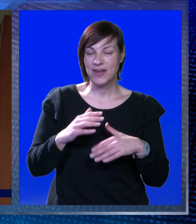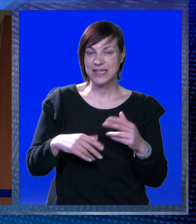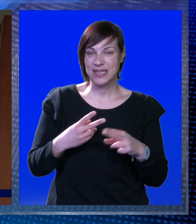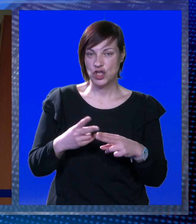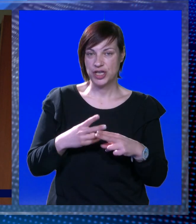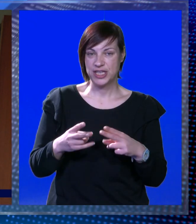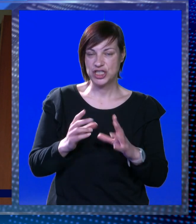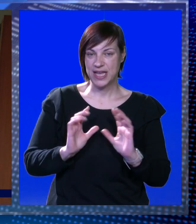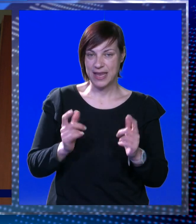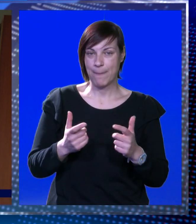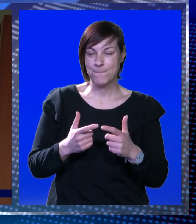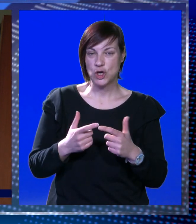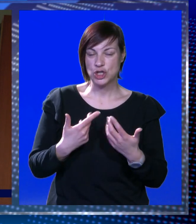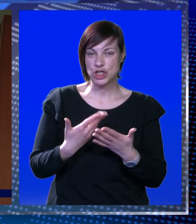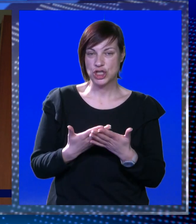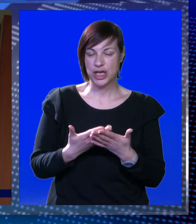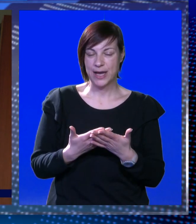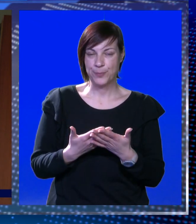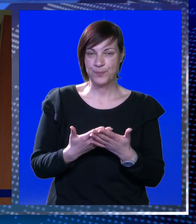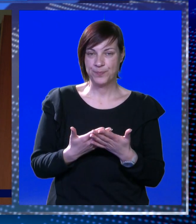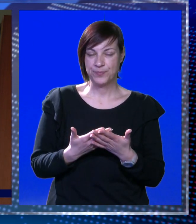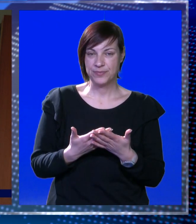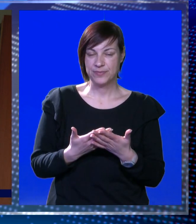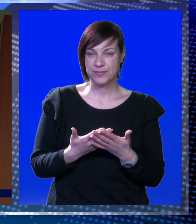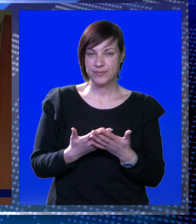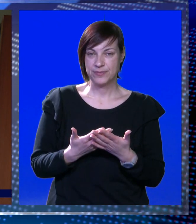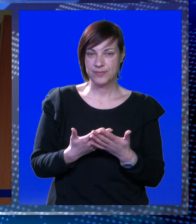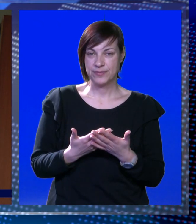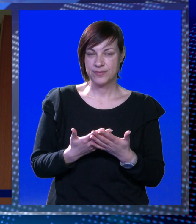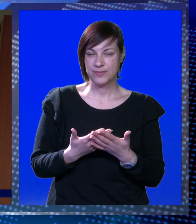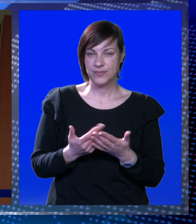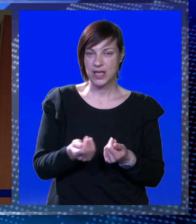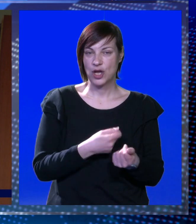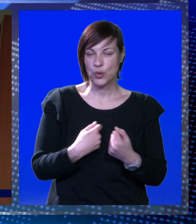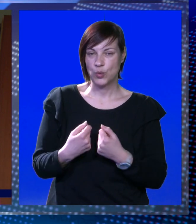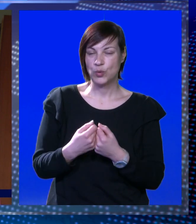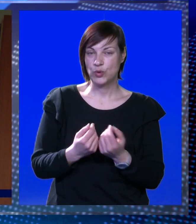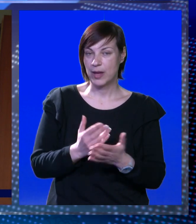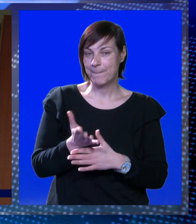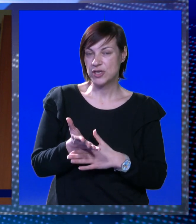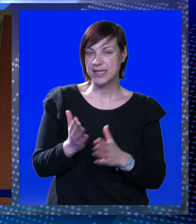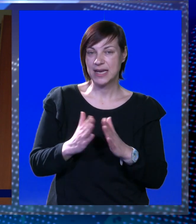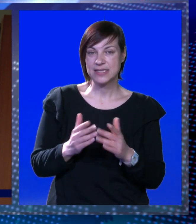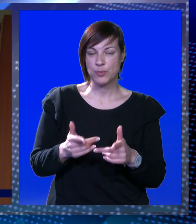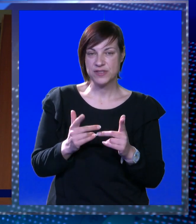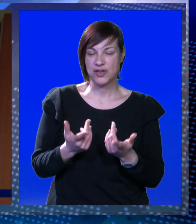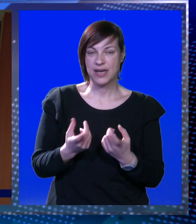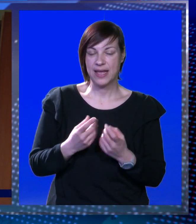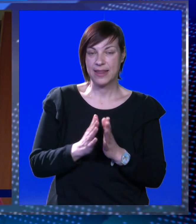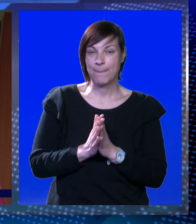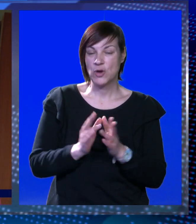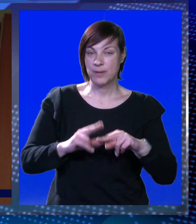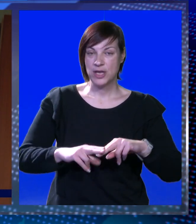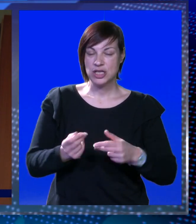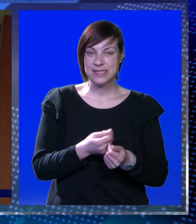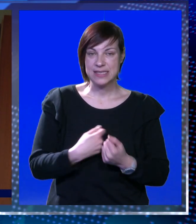kvalitetnog rješenja prostora za te udruge proistekle iz Domovinskog rata, ali